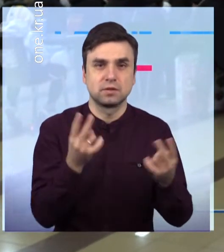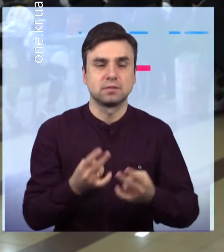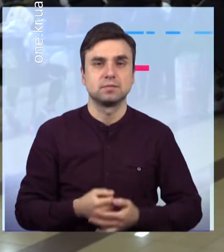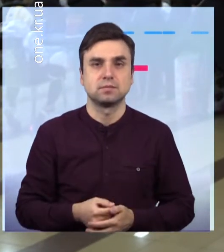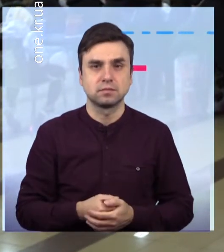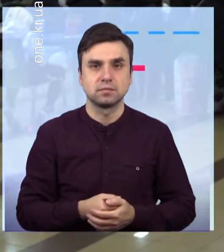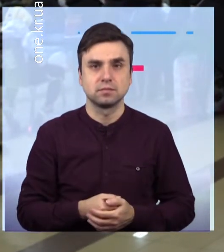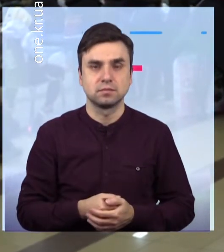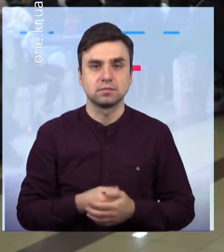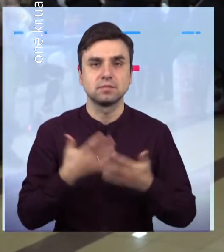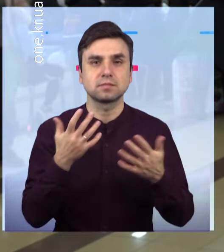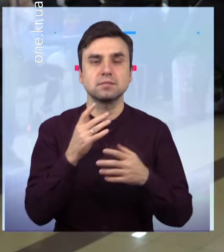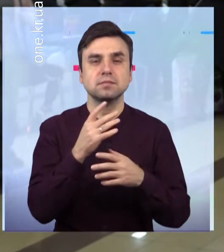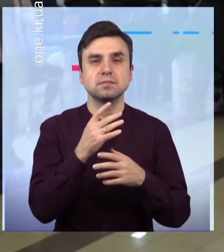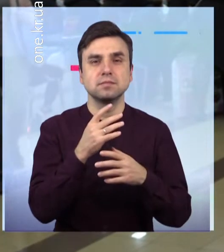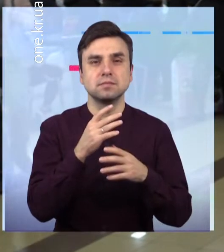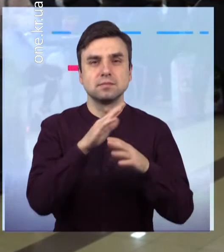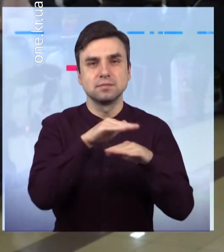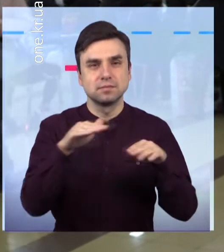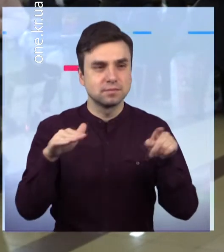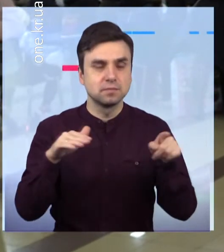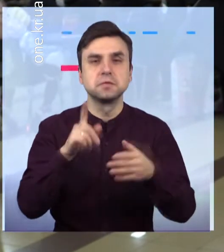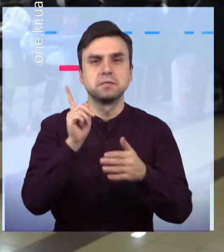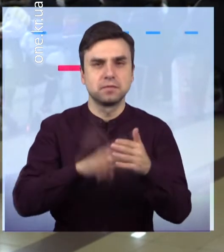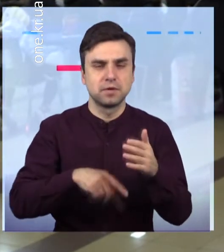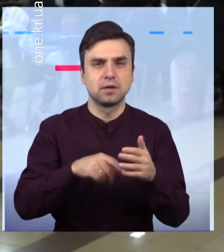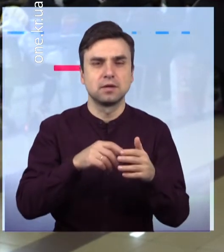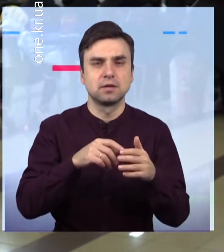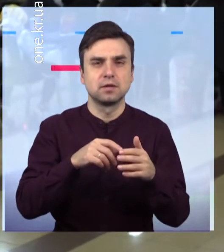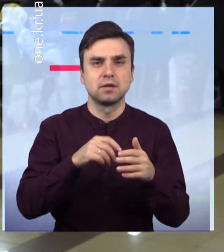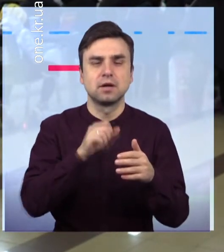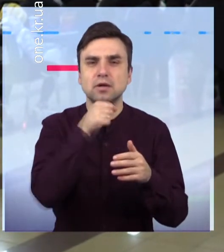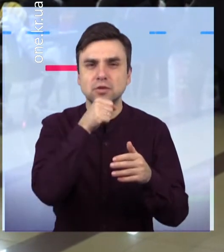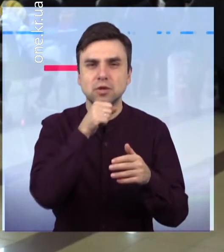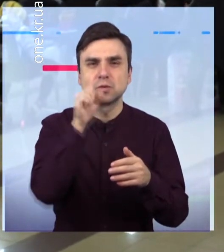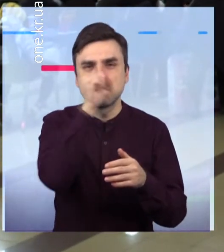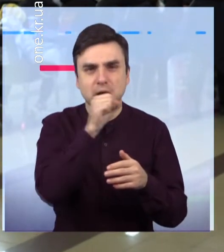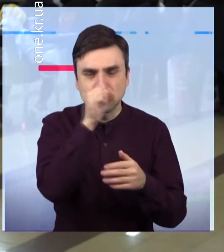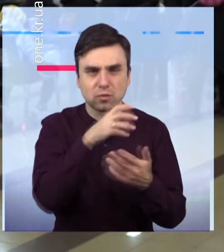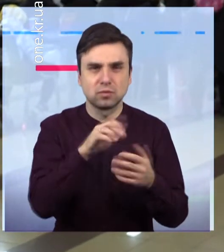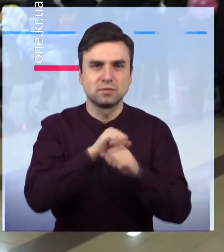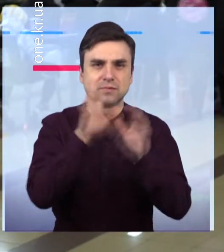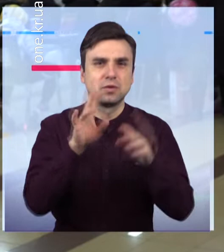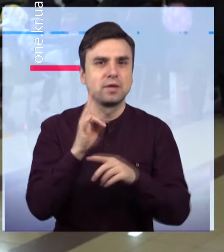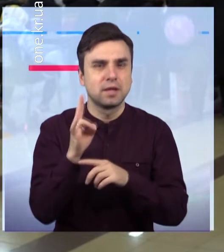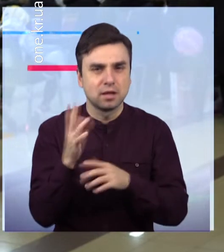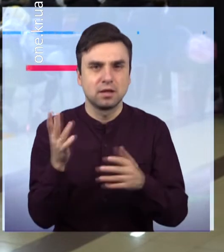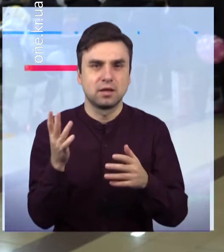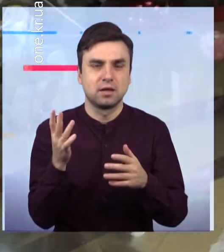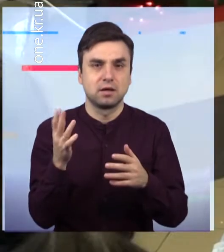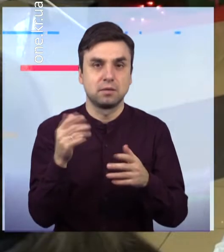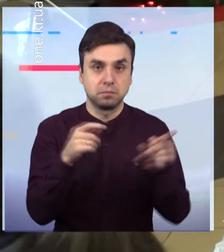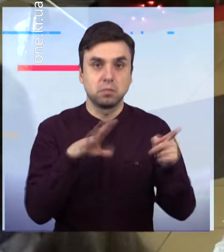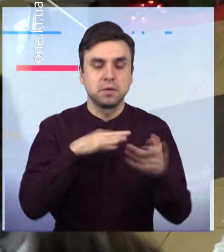діда Морозецького, Ніколає І попрохали нас приїхати, відвідати захід Дитина дуже